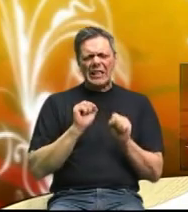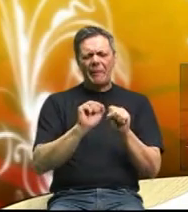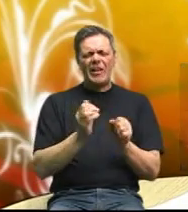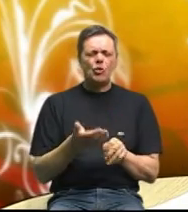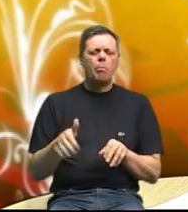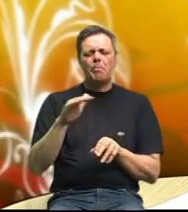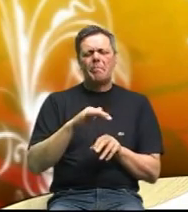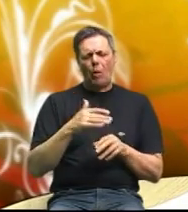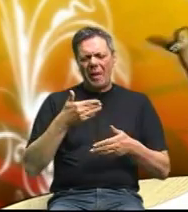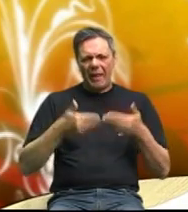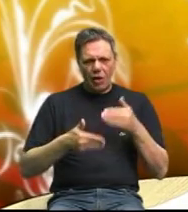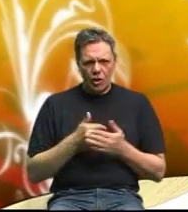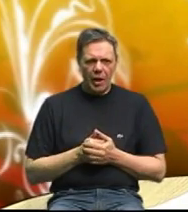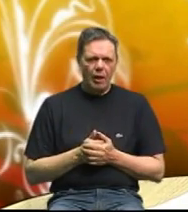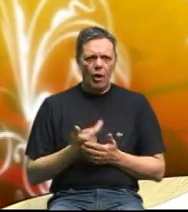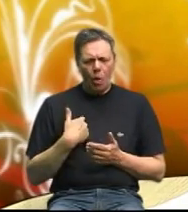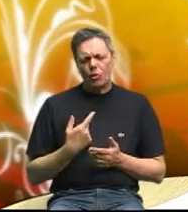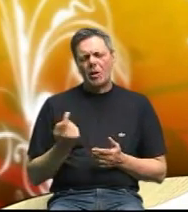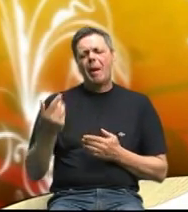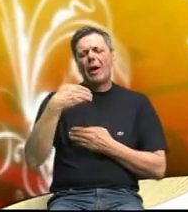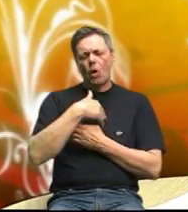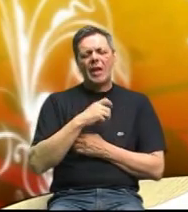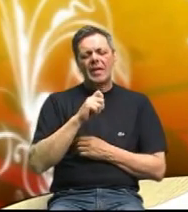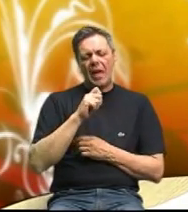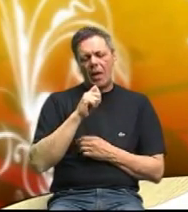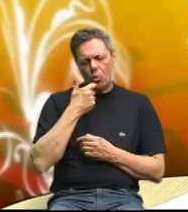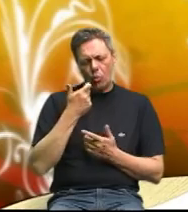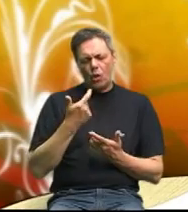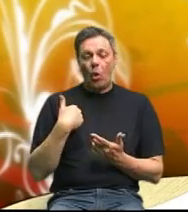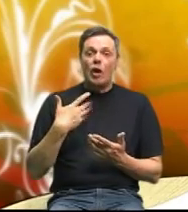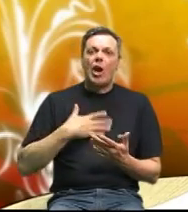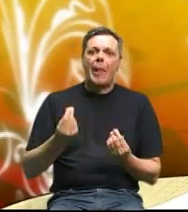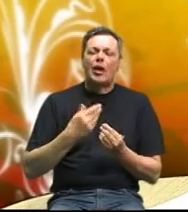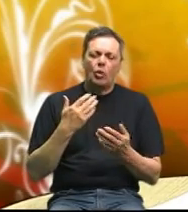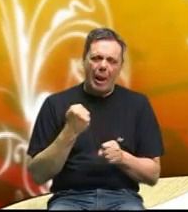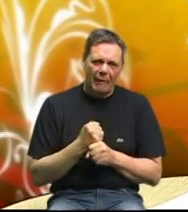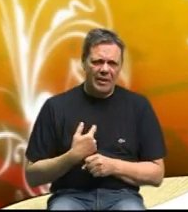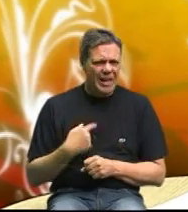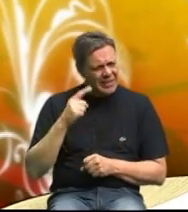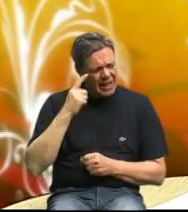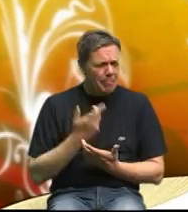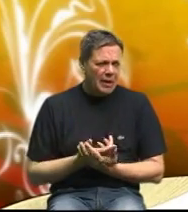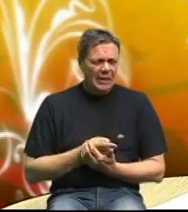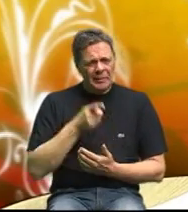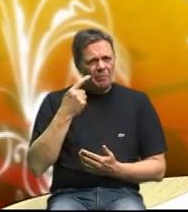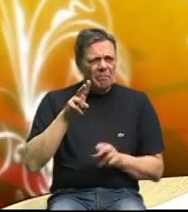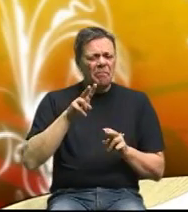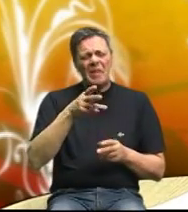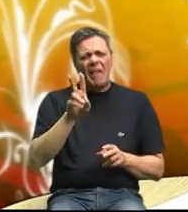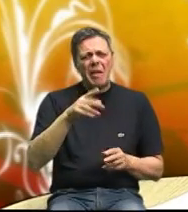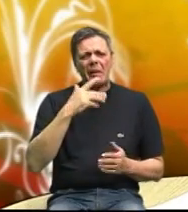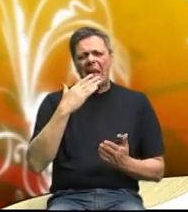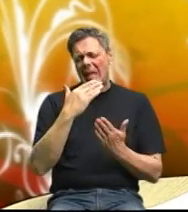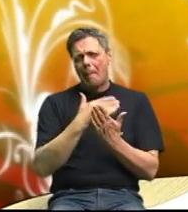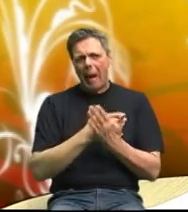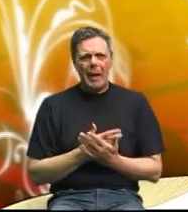imam i sa prevenciju međutim javljaju nas osobe koje već žele nešto napraviti ja se nadam imate li vi neki plan da tako avijan